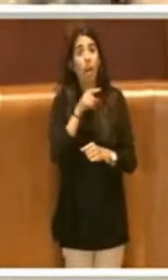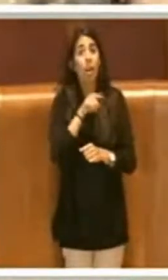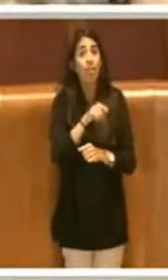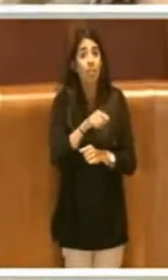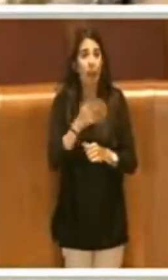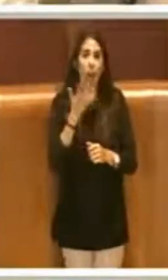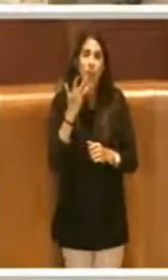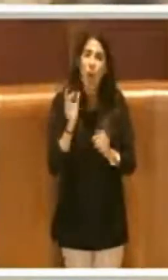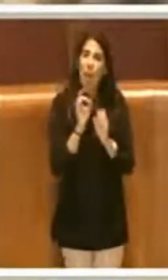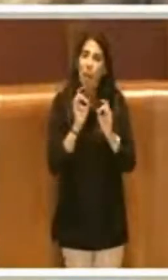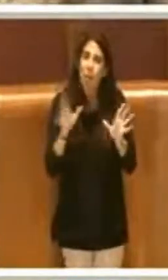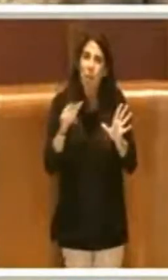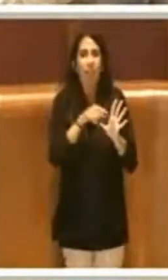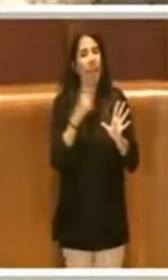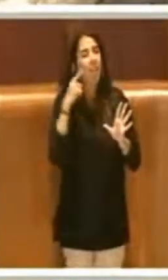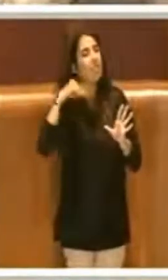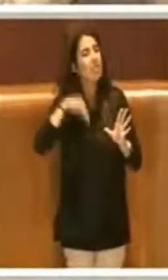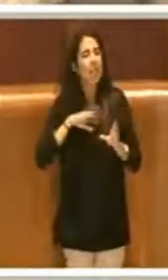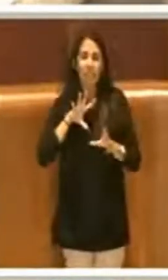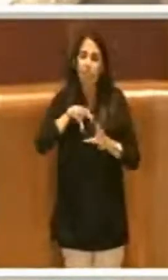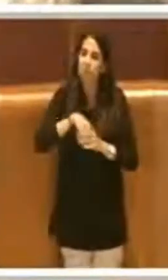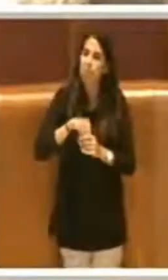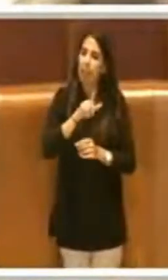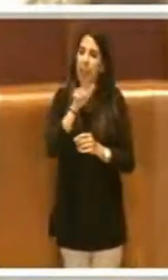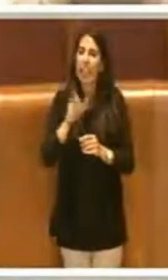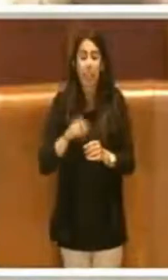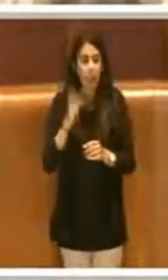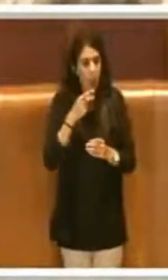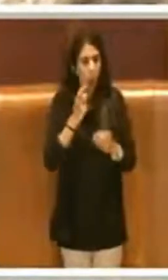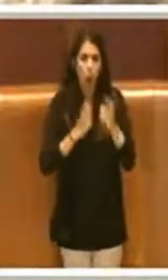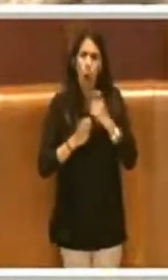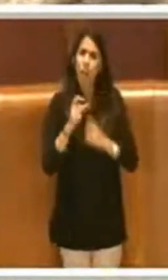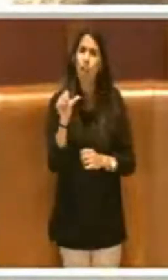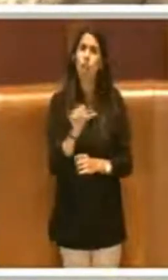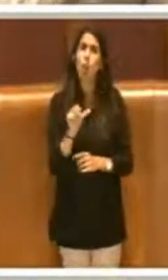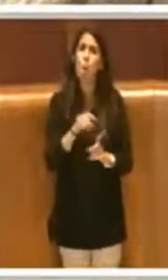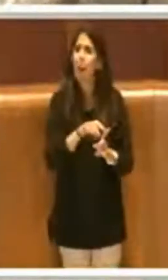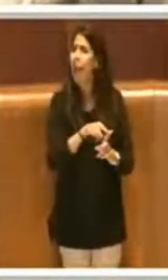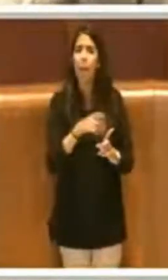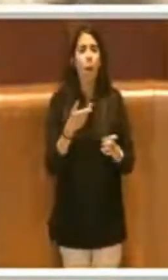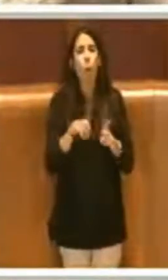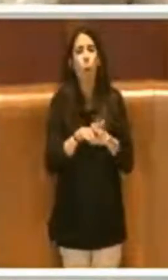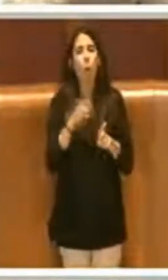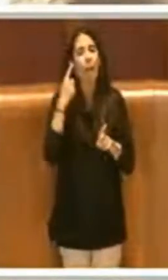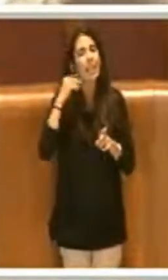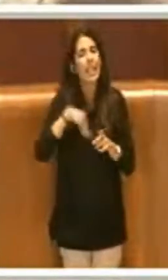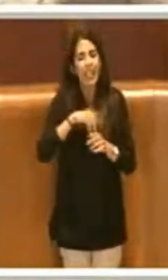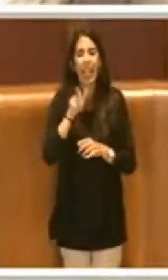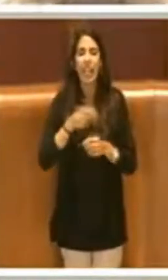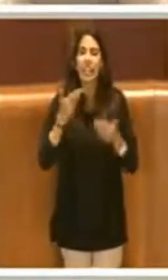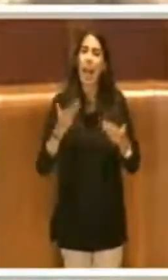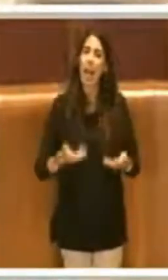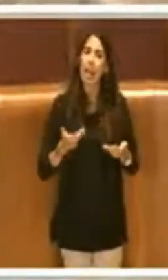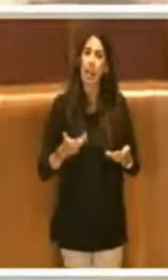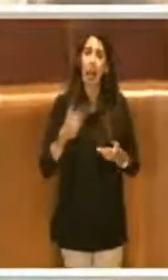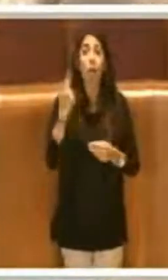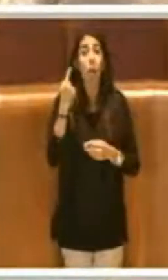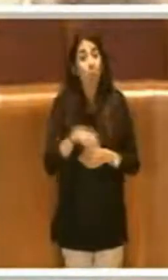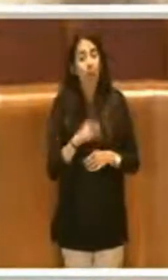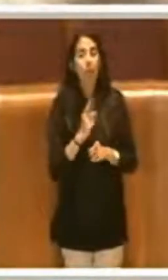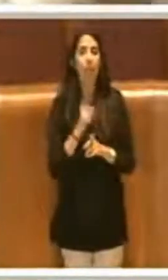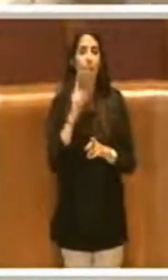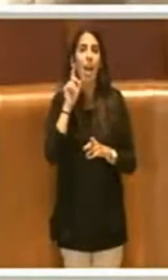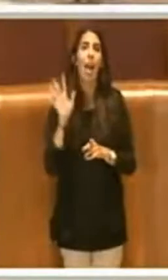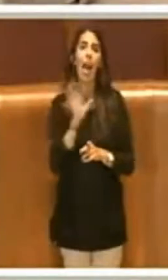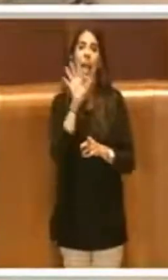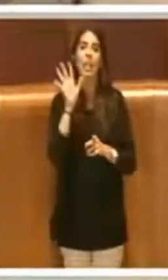'Italia deve essere di esempio e deve essere di ricordo perché tutto quello che è successo non